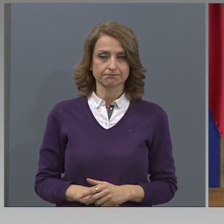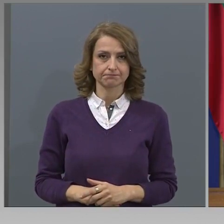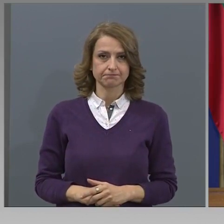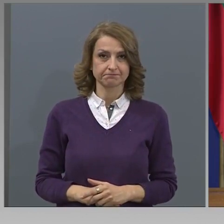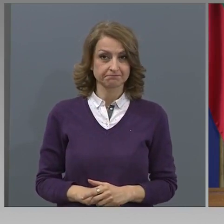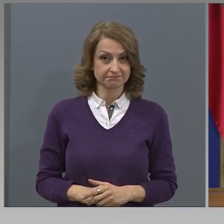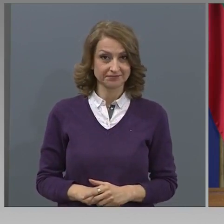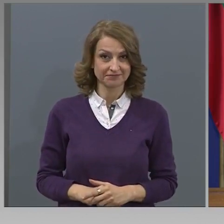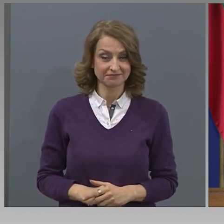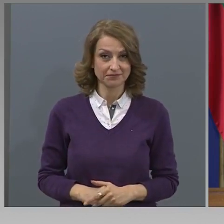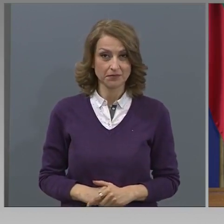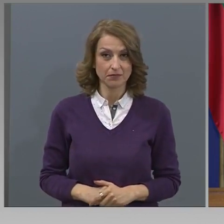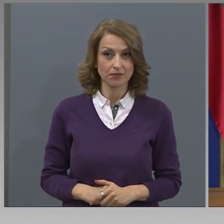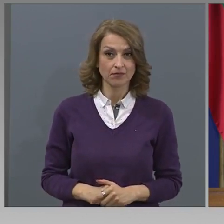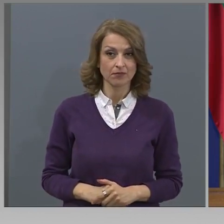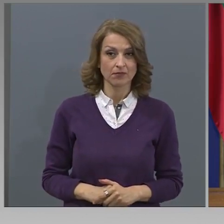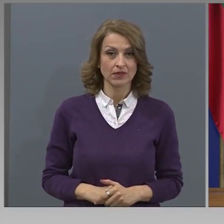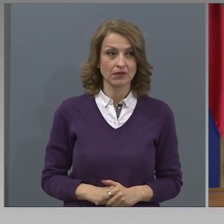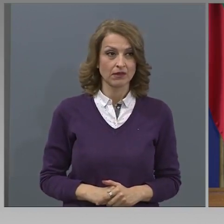господин министър.